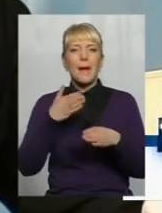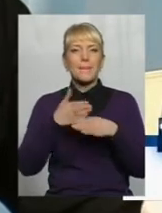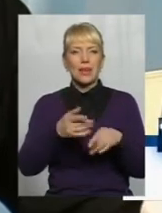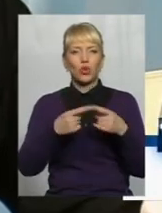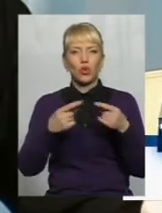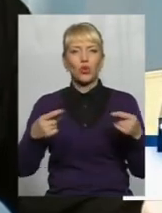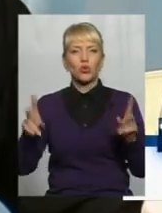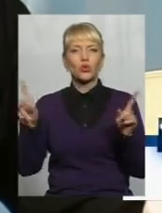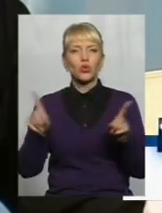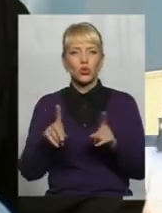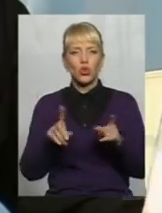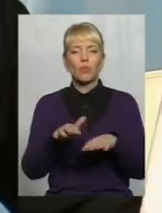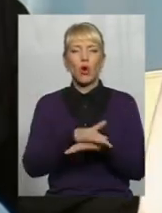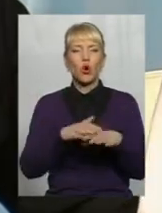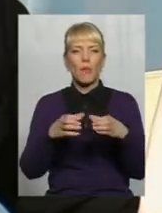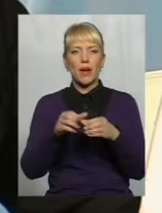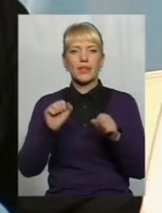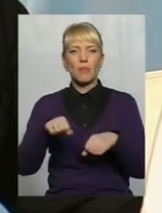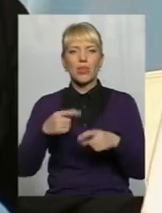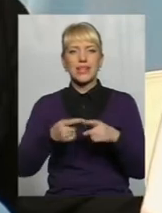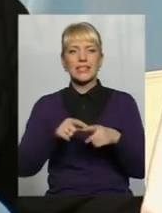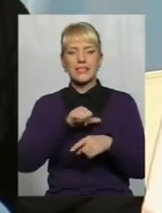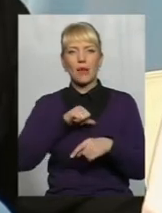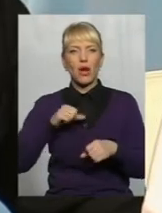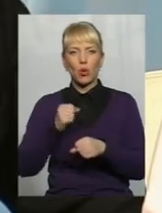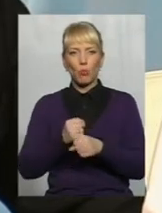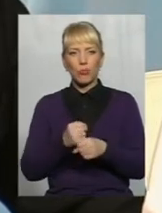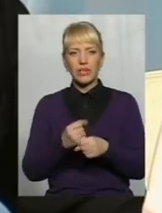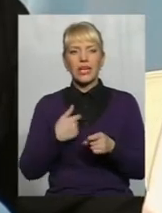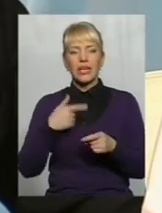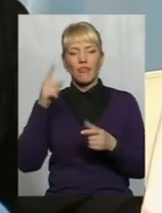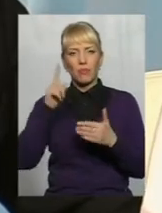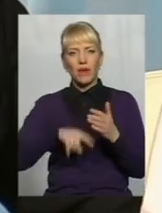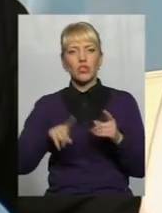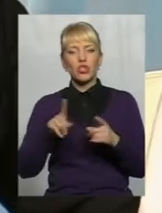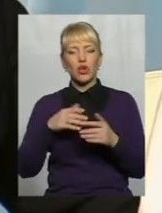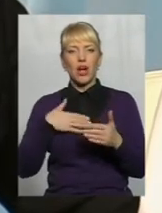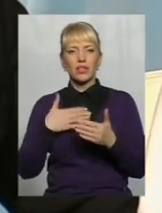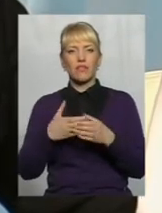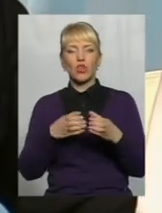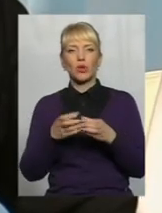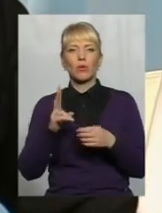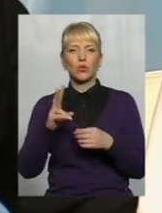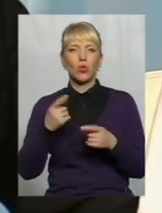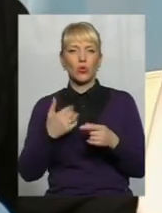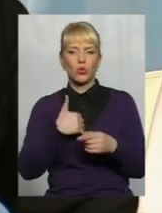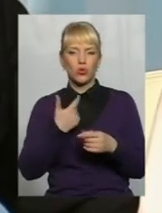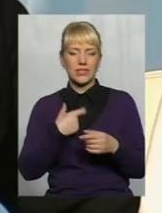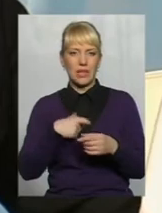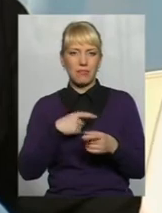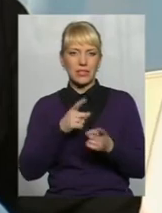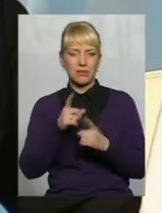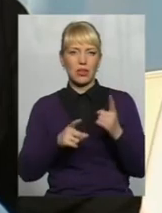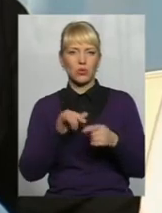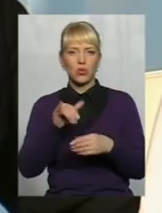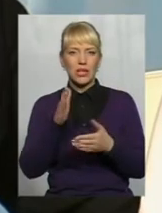громада сама могла це робити І я хочу сказати точно впевнена в тому, що активні громади, ті, які хочуть себе змінити У них є всі